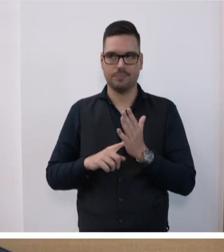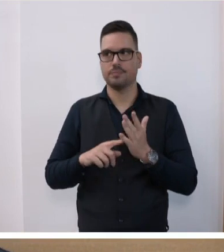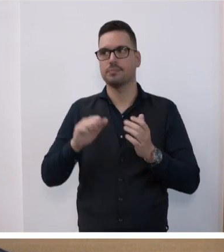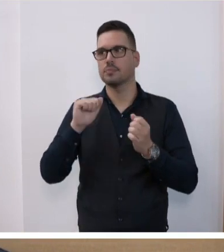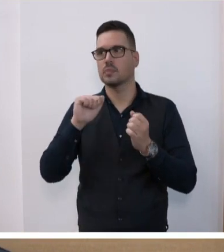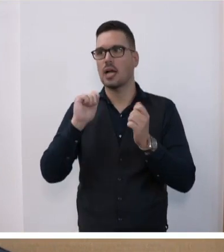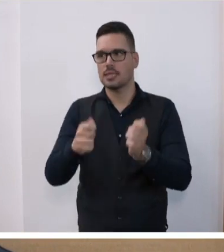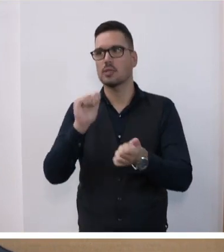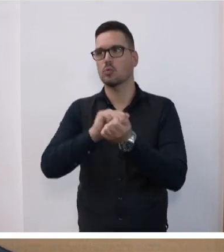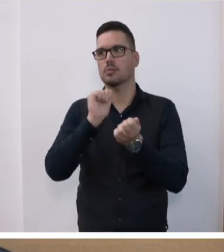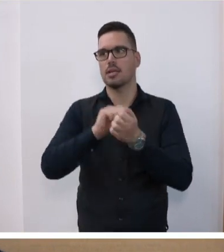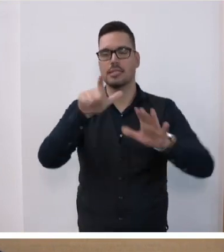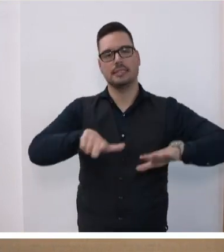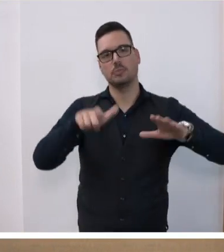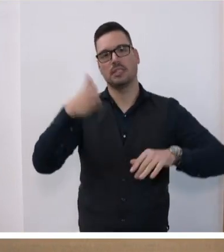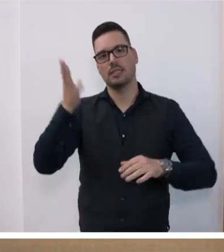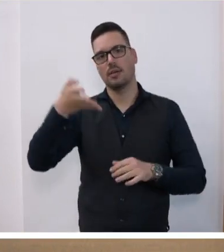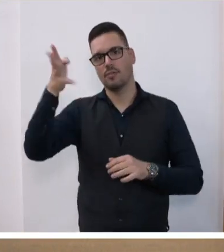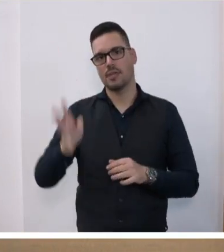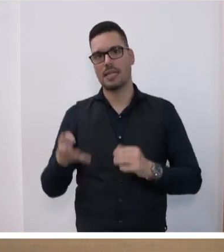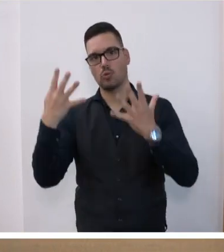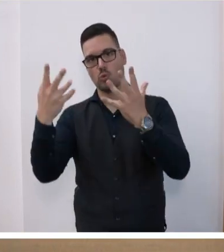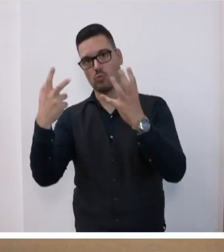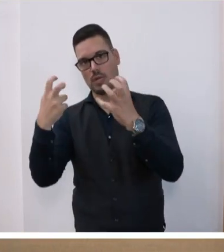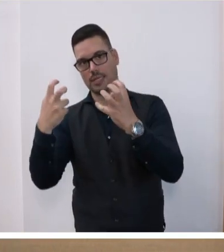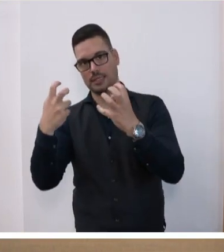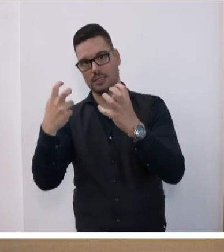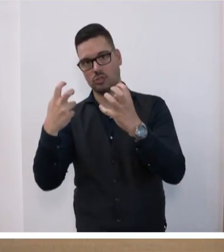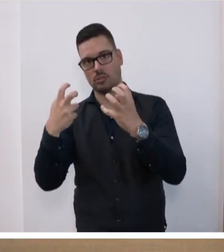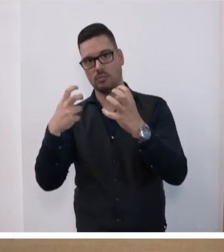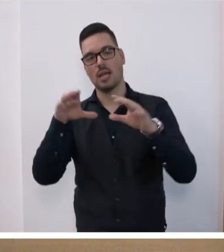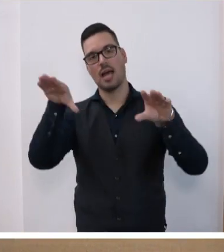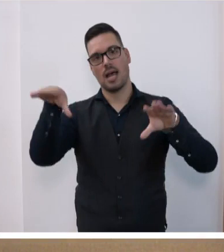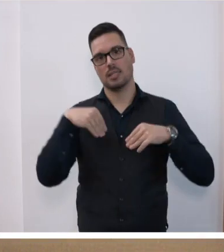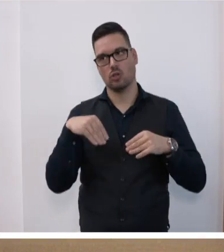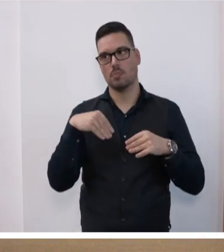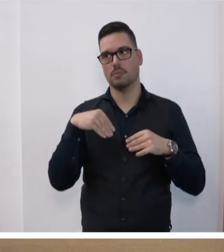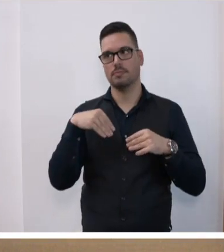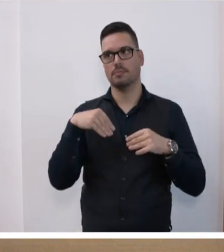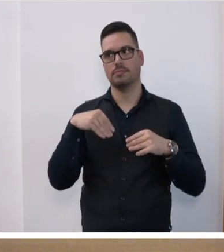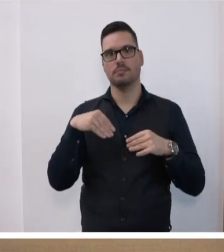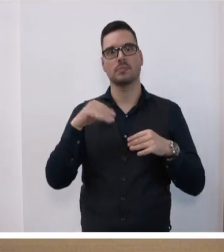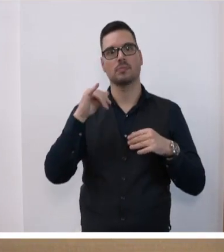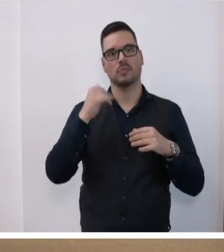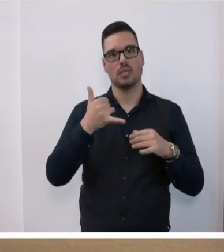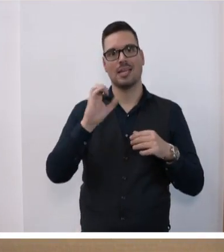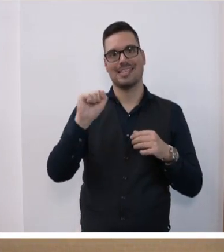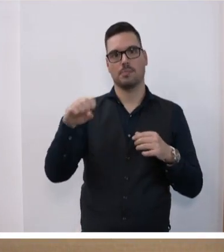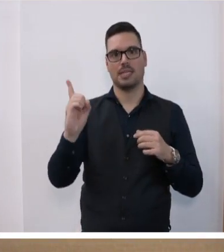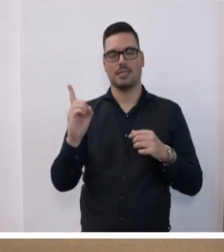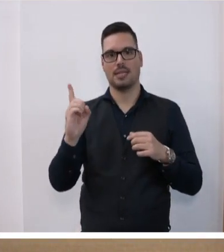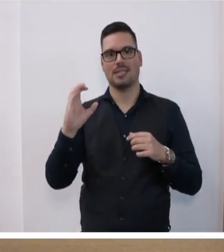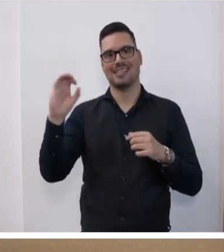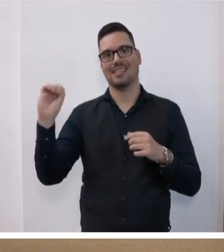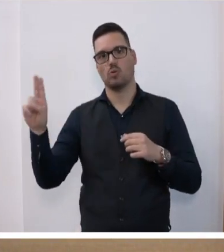Antrag Drucksache 17489 einstimmig angenommen ist. Zugestimmt haben SPD-Fraktion,